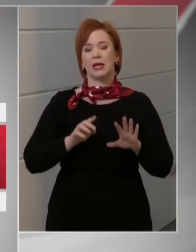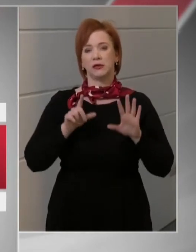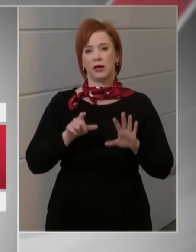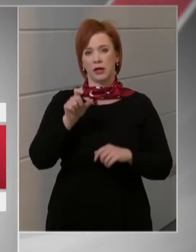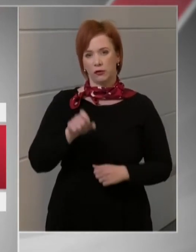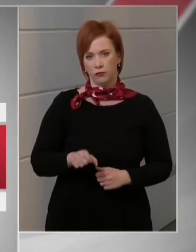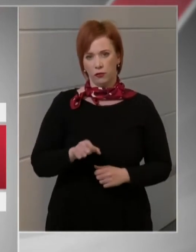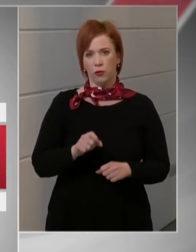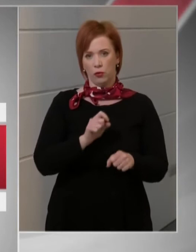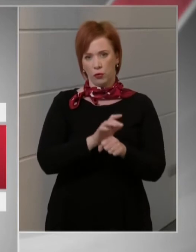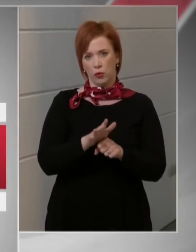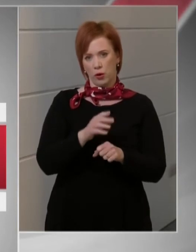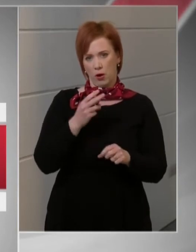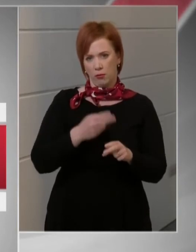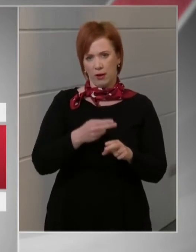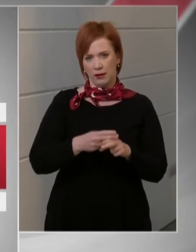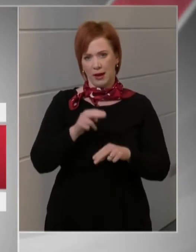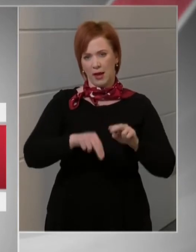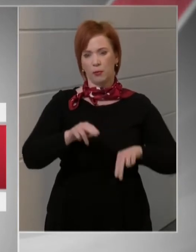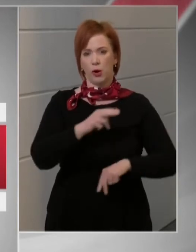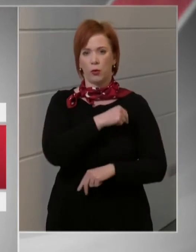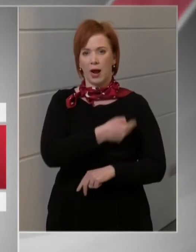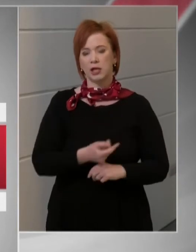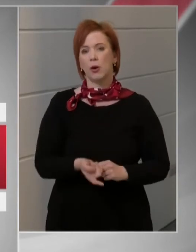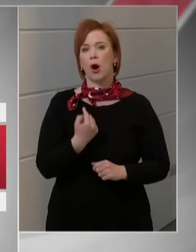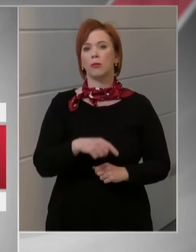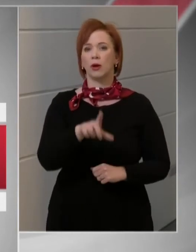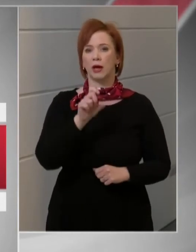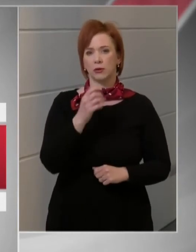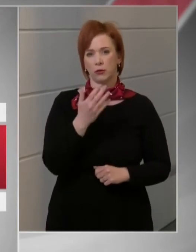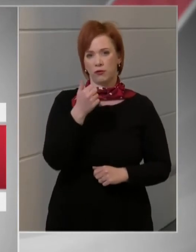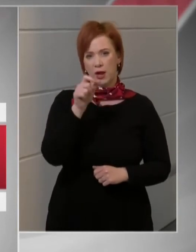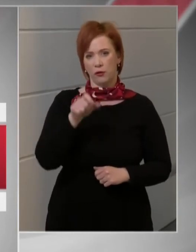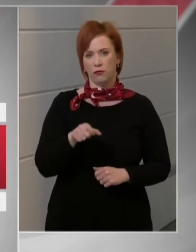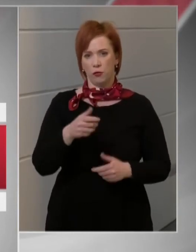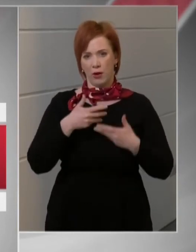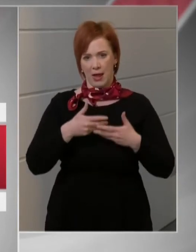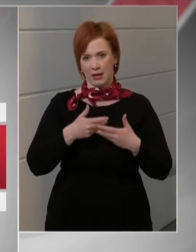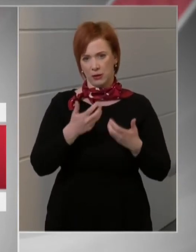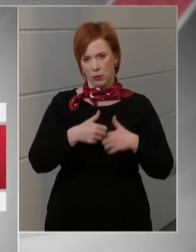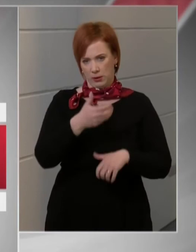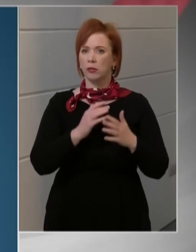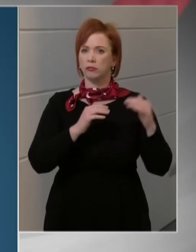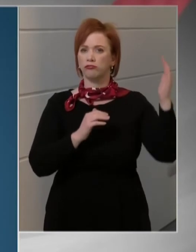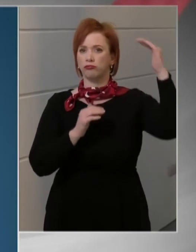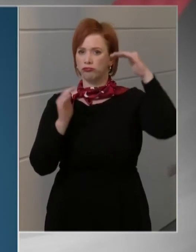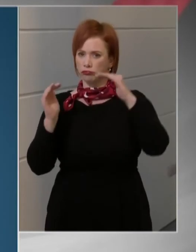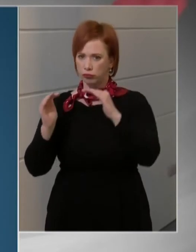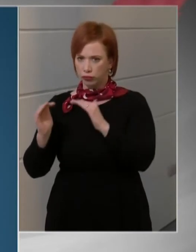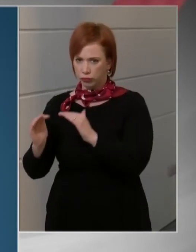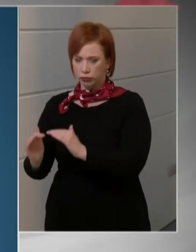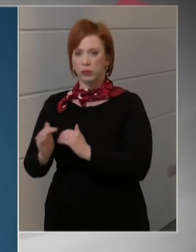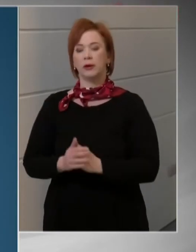2197 fő, ebből 251-en szorulnak lélegeztetőgép segítségére. Galgóci Ágnes,